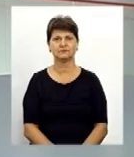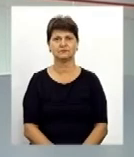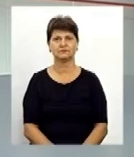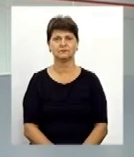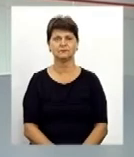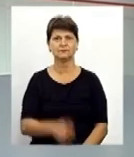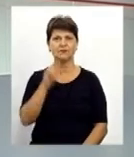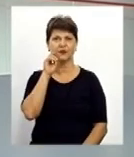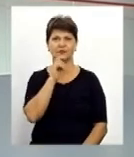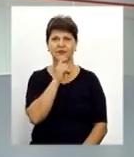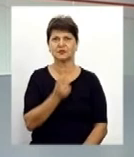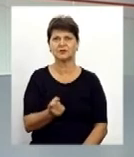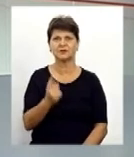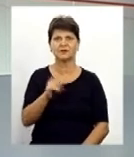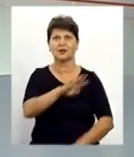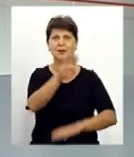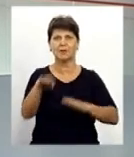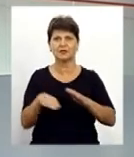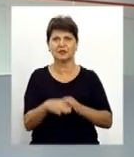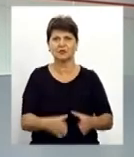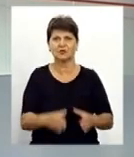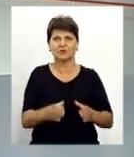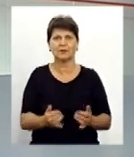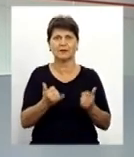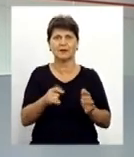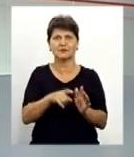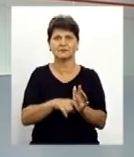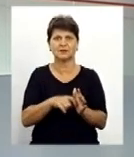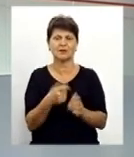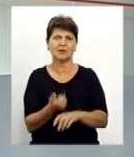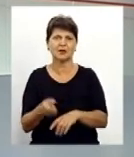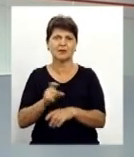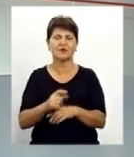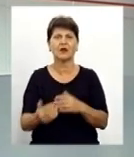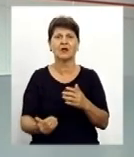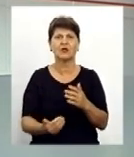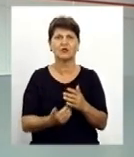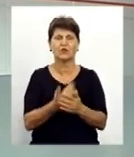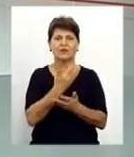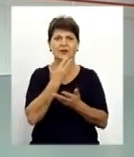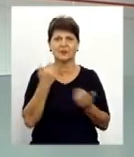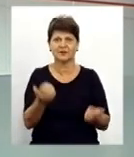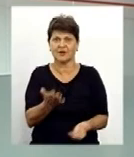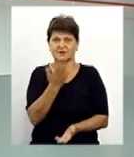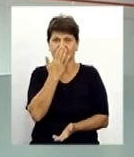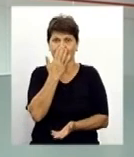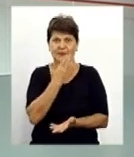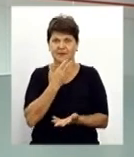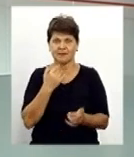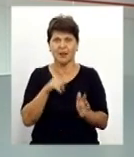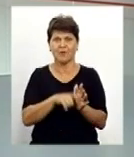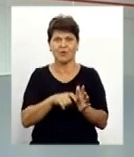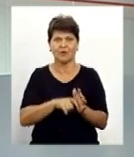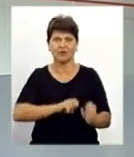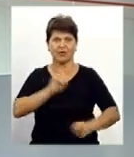У Вінниці з'явились підземні контейнери для сміття. Перевага нових урн у відсутності неприємного запаху, а сміття